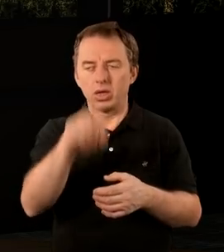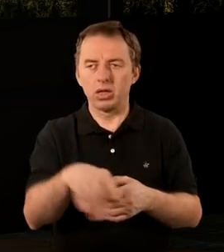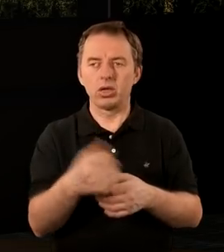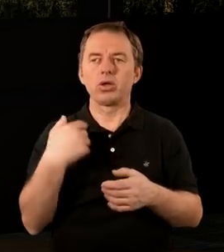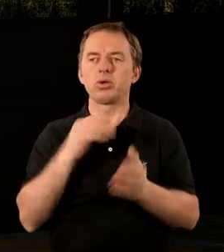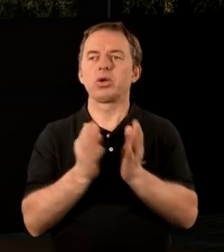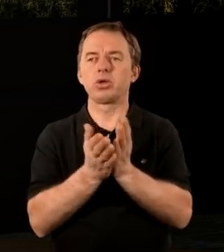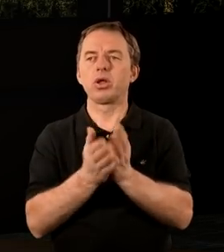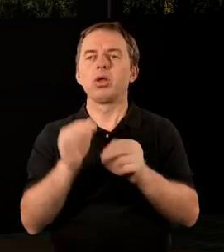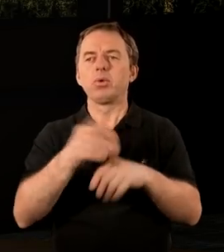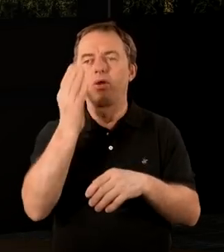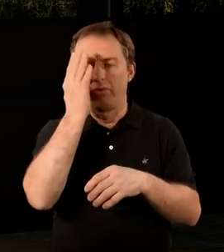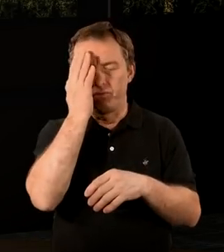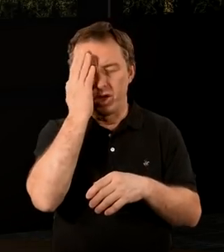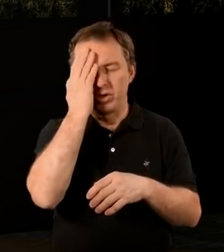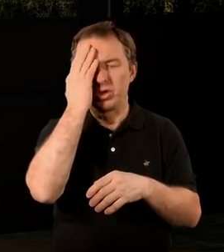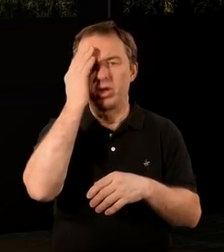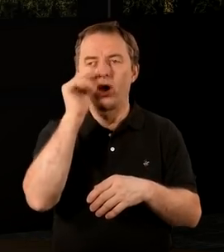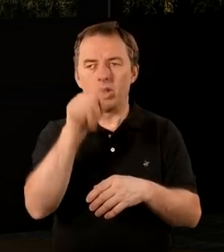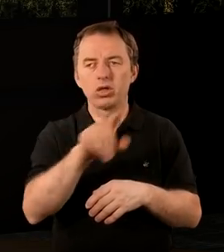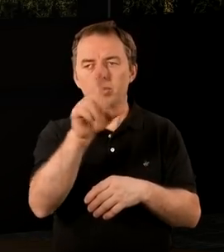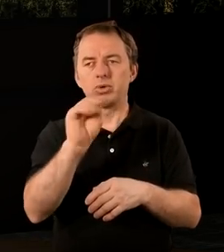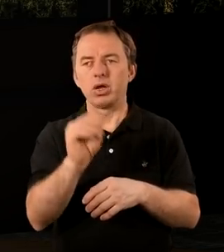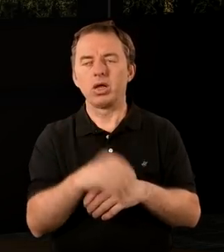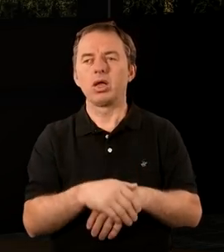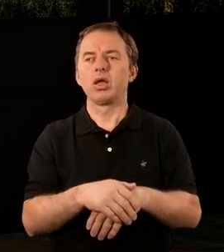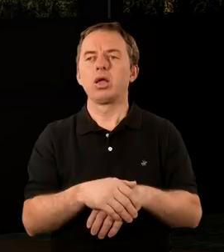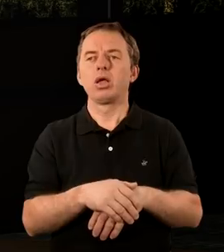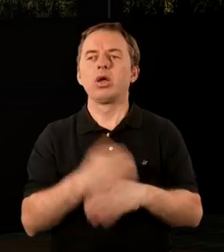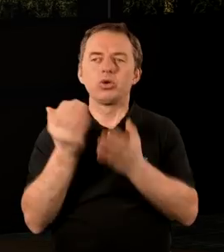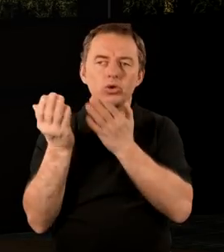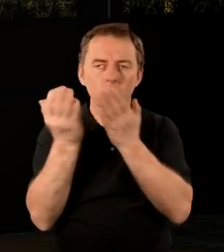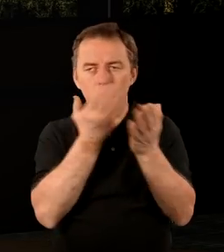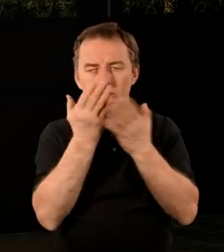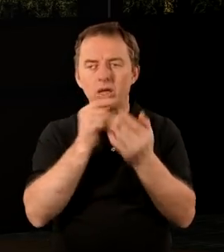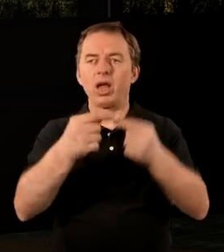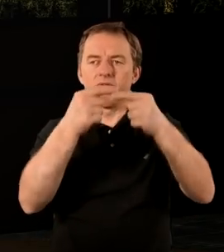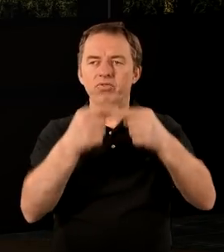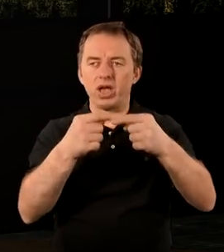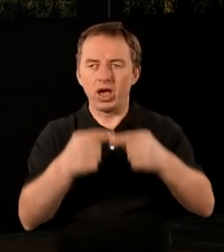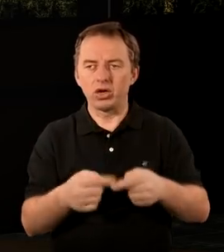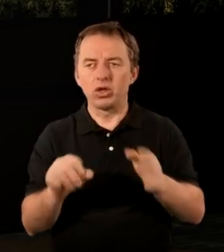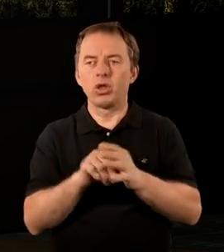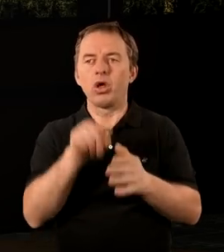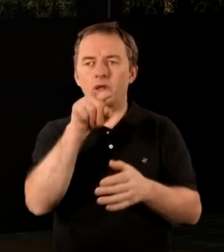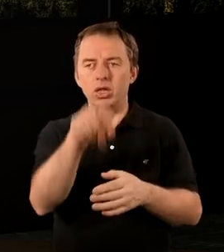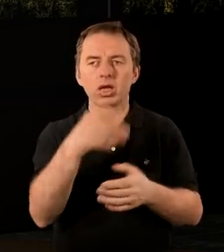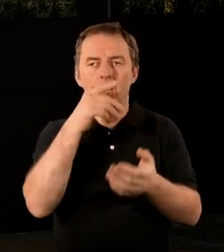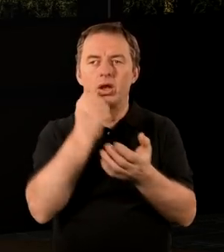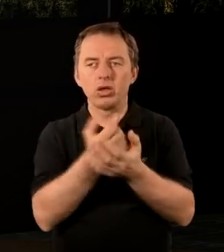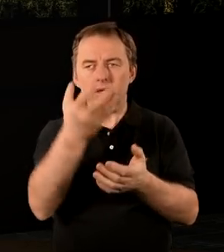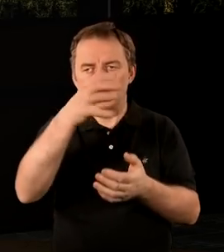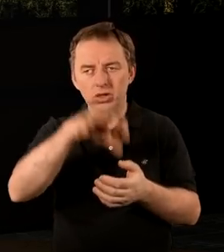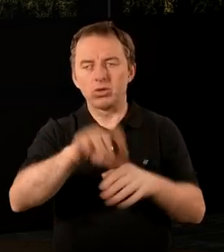na temat tej Księgi, możemy wiedzieć o tym, albo nawet czytając tylko te wersety, te